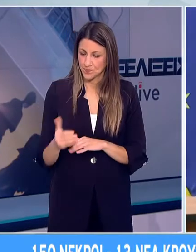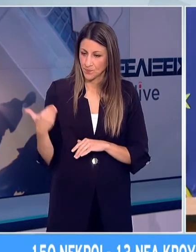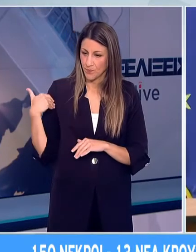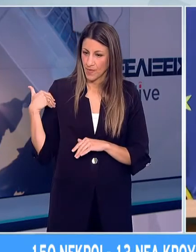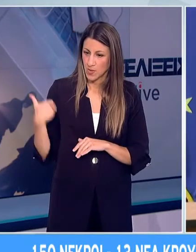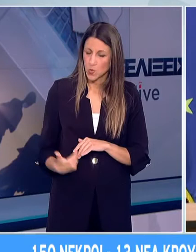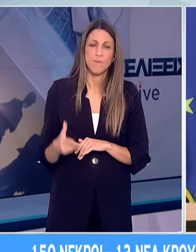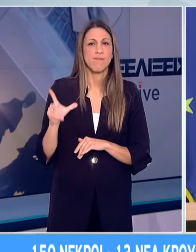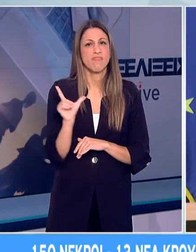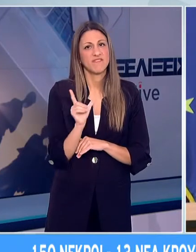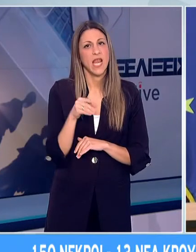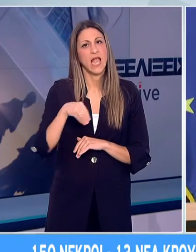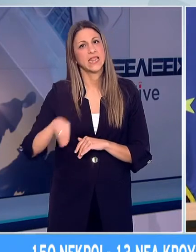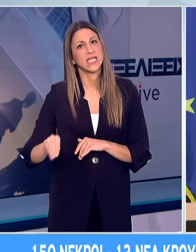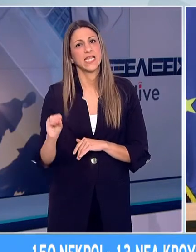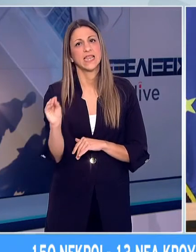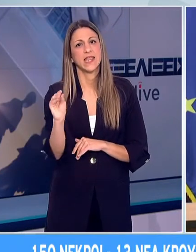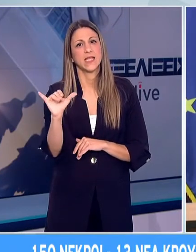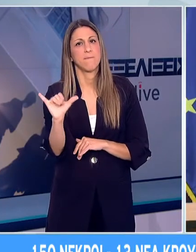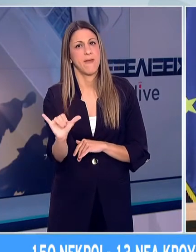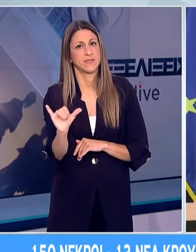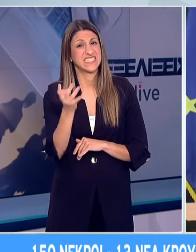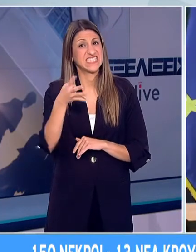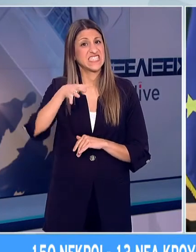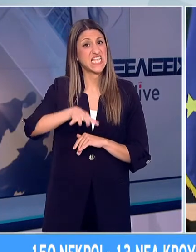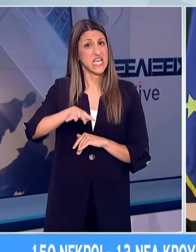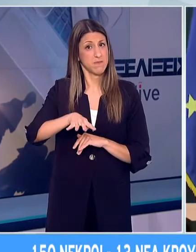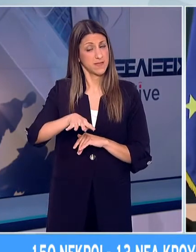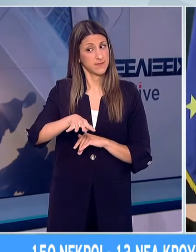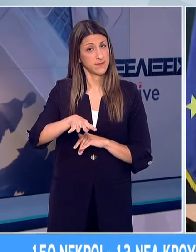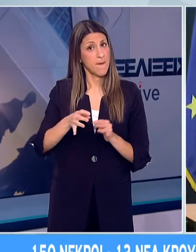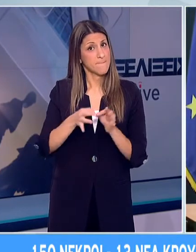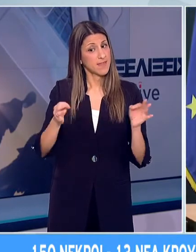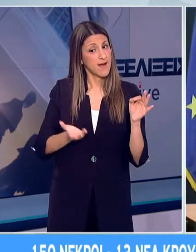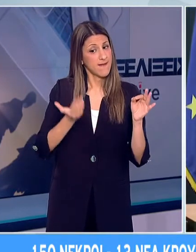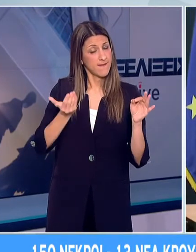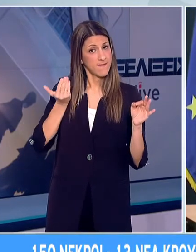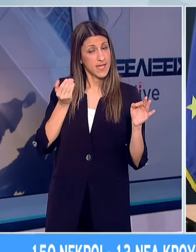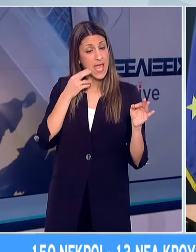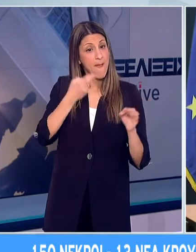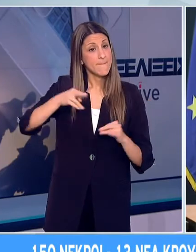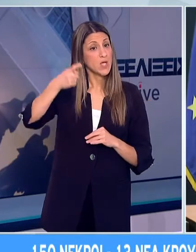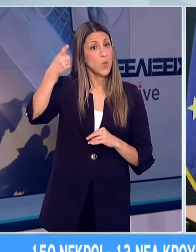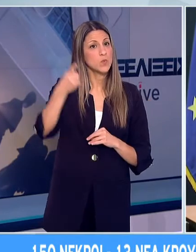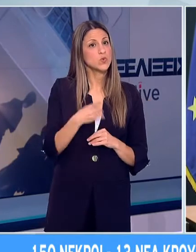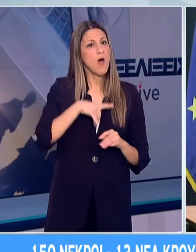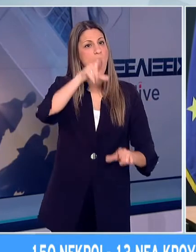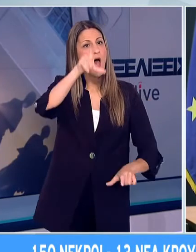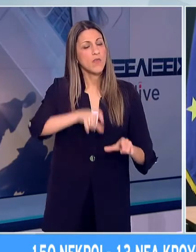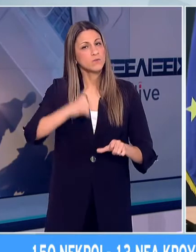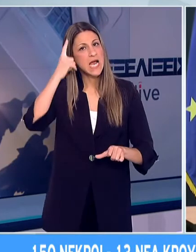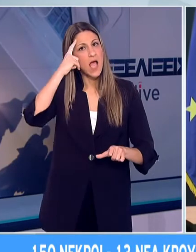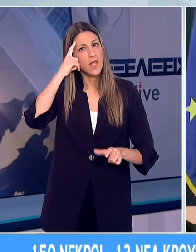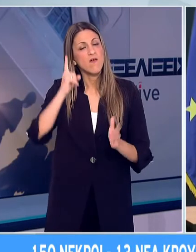δεύτερης φάσης δείχνουν ότι η ελληνική κοινωνία αντιλαμβάνεται συντριπτικά την κρισιμότητα της κατάστασης και την ανάγκη τήρηση των κανόνων.